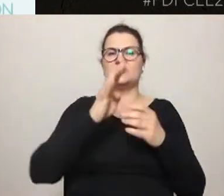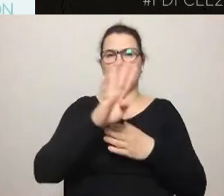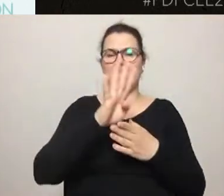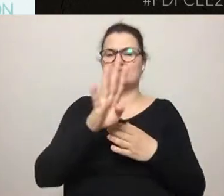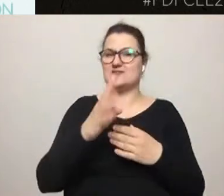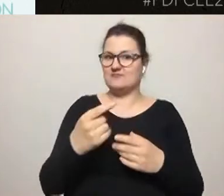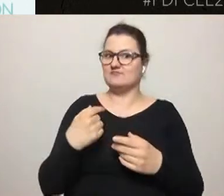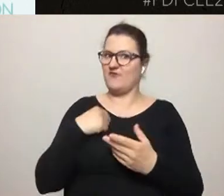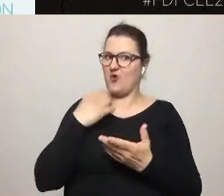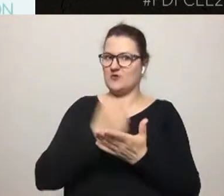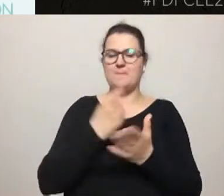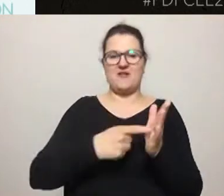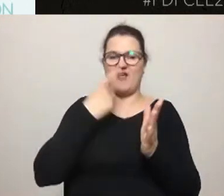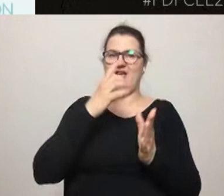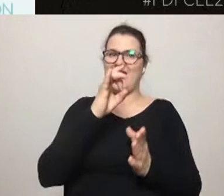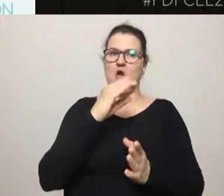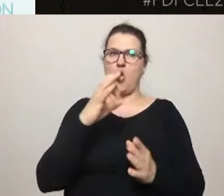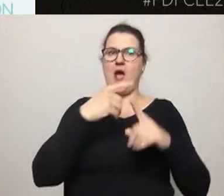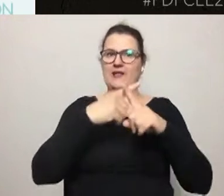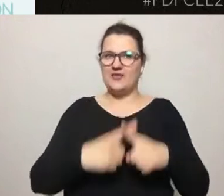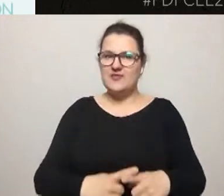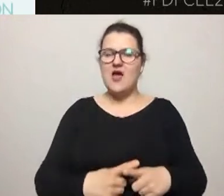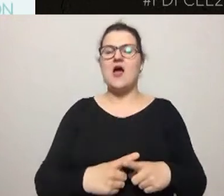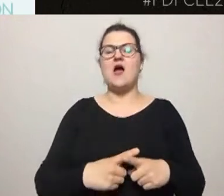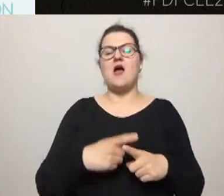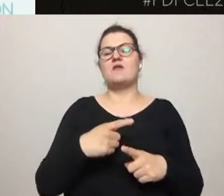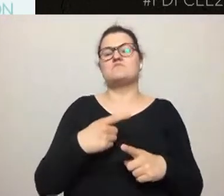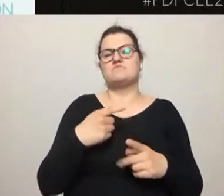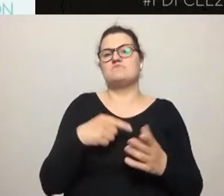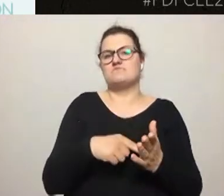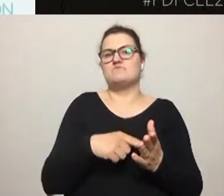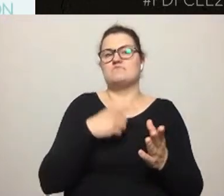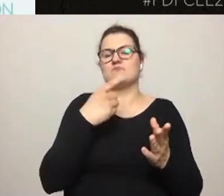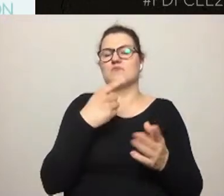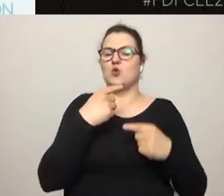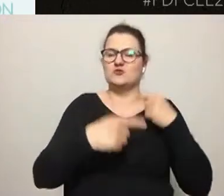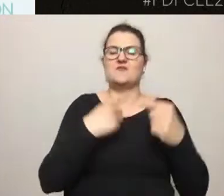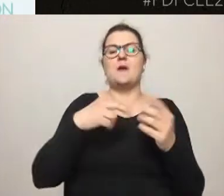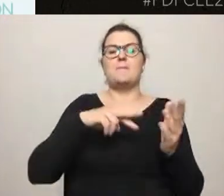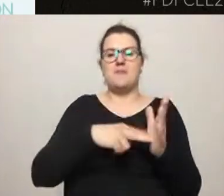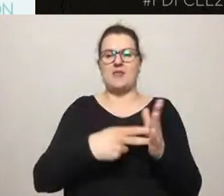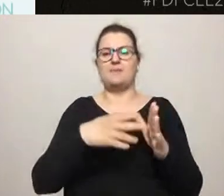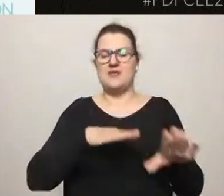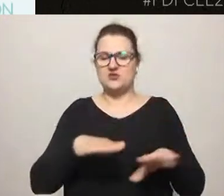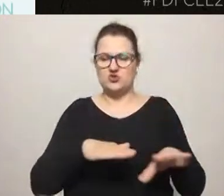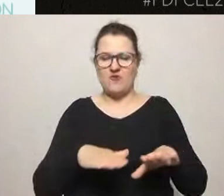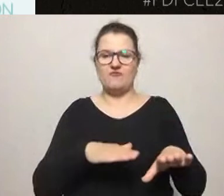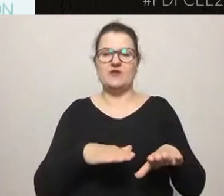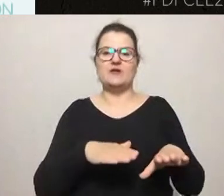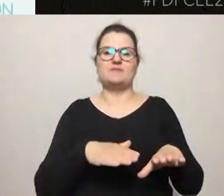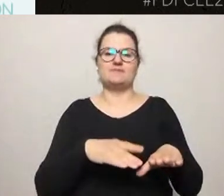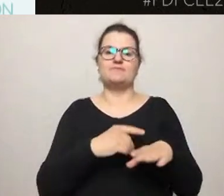stricte w procedurze pracy nad planem miejscowym. I na etapie zbierania wniosków